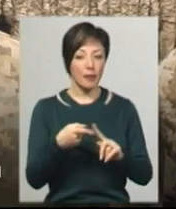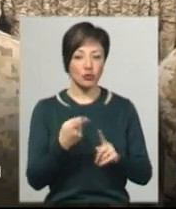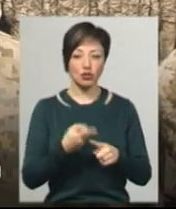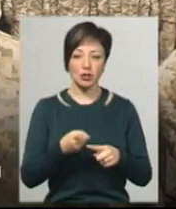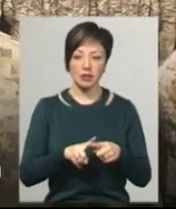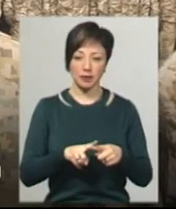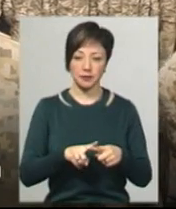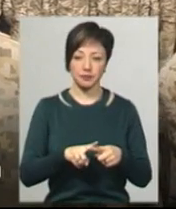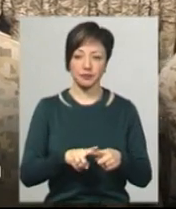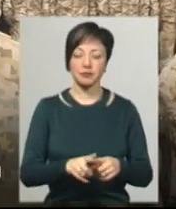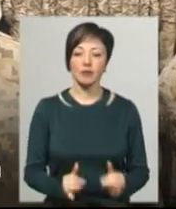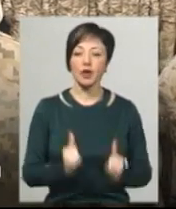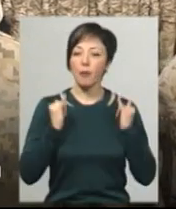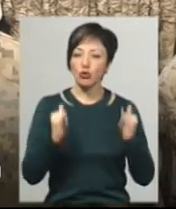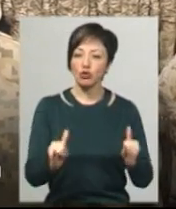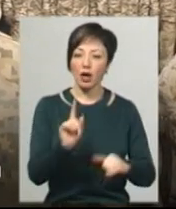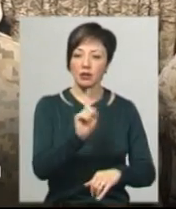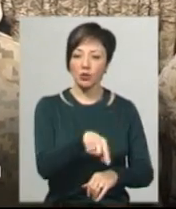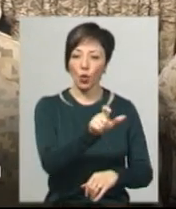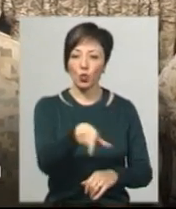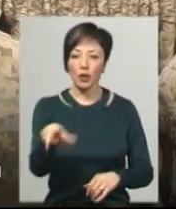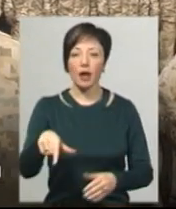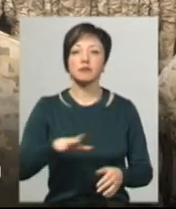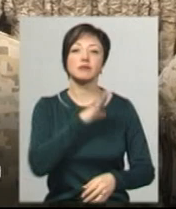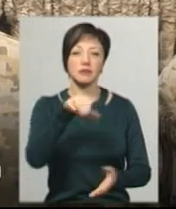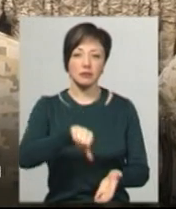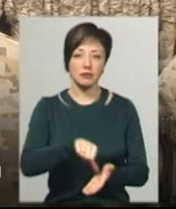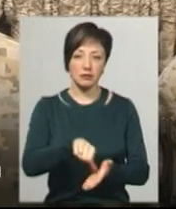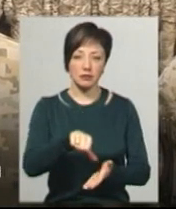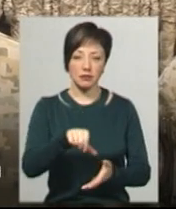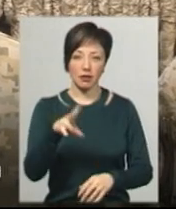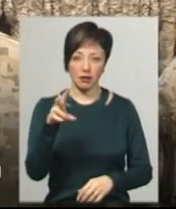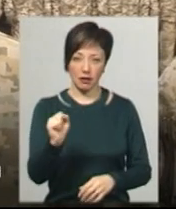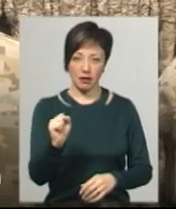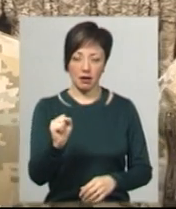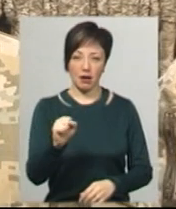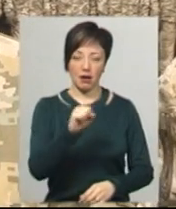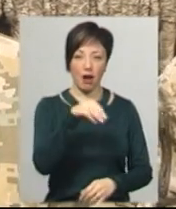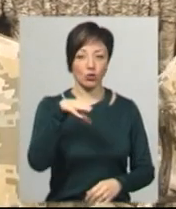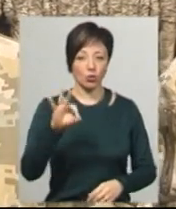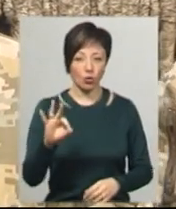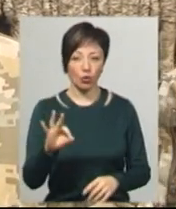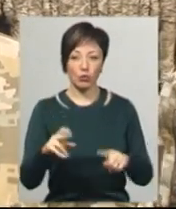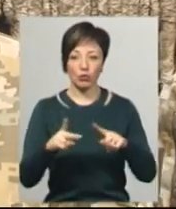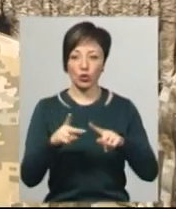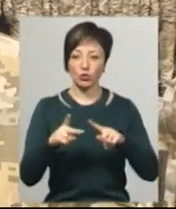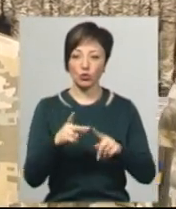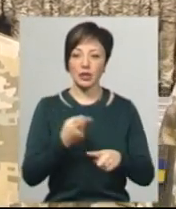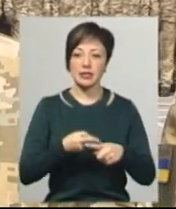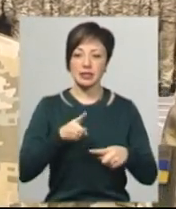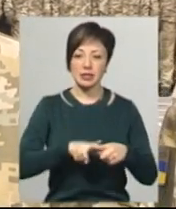пошана до тих людей, які приймали участь в АТО. По-друге, це